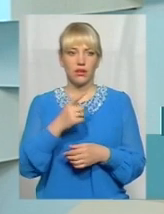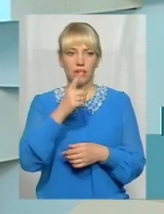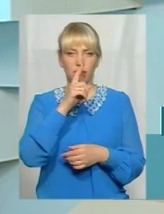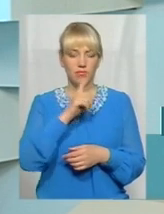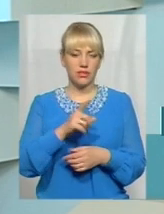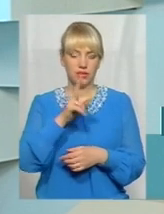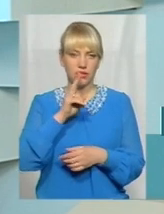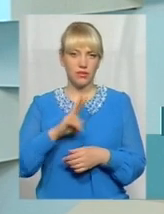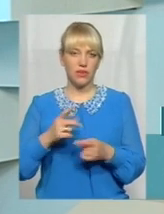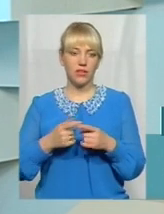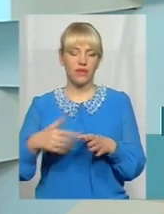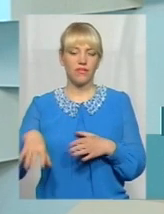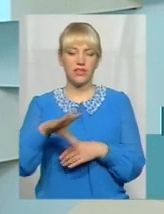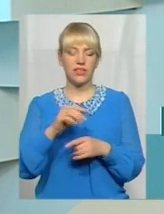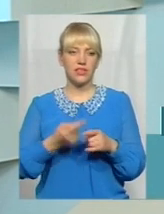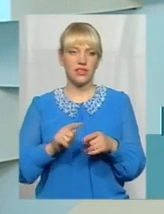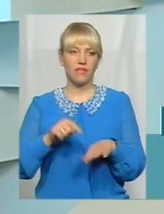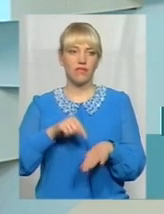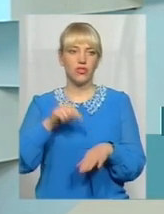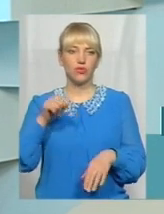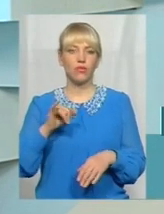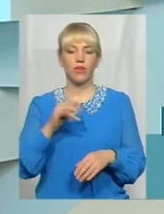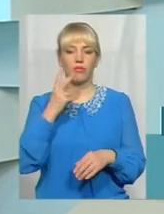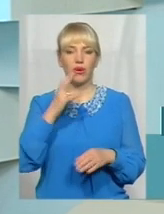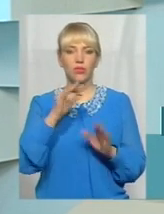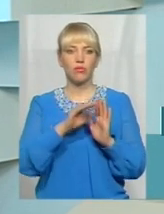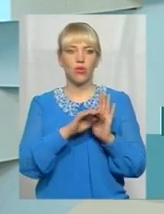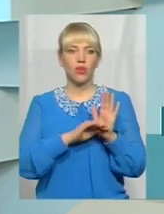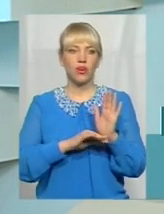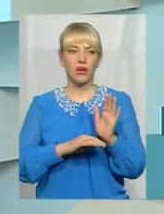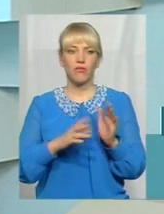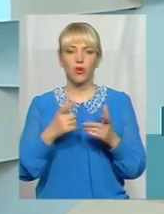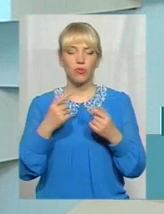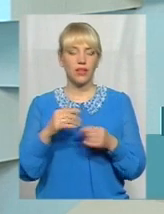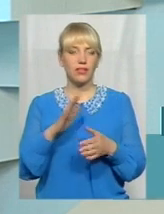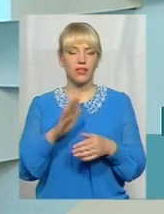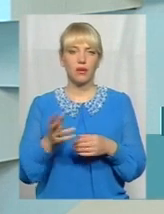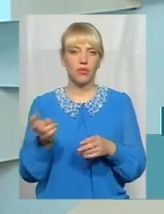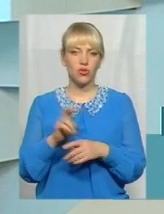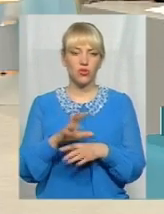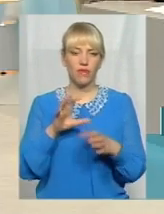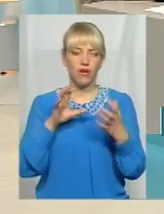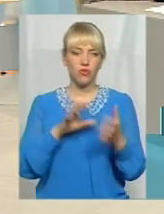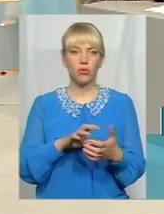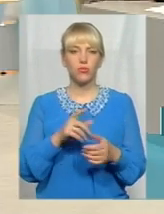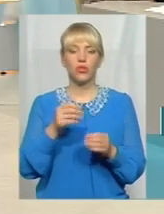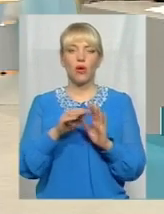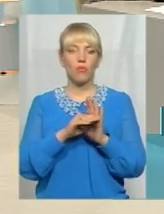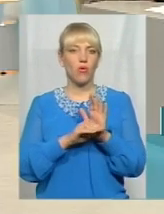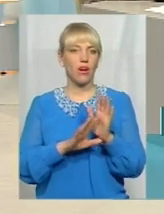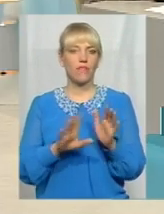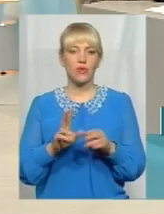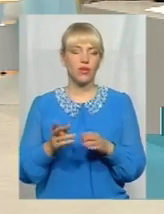всі відчуваємо. Десь там бачимо, по графіку не прийшов автобус, десь по графіку не прийшов традейбус. Це не тому, що